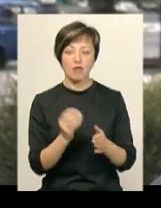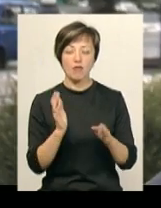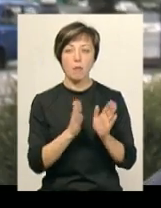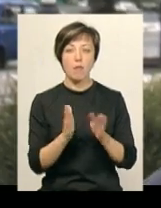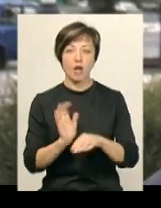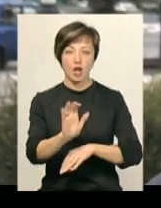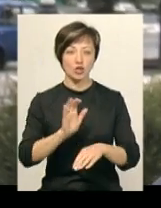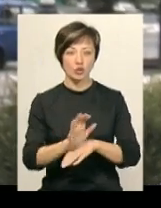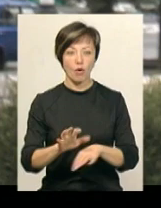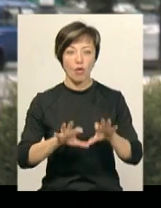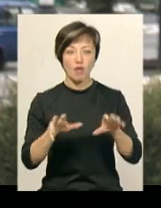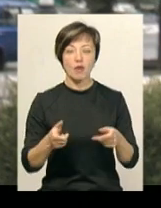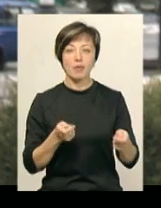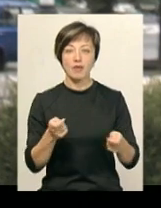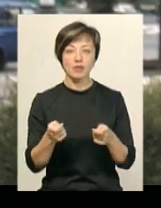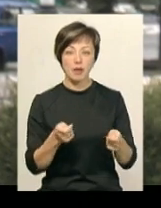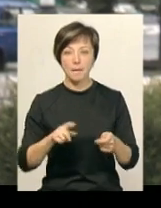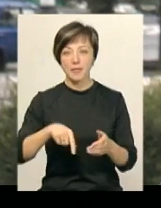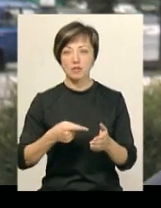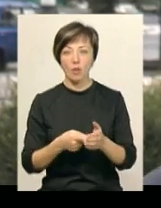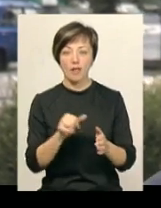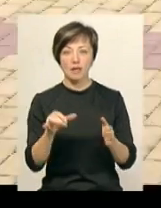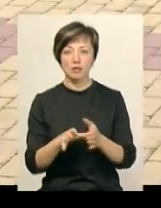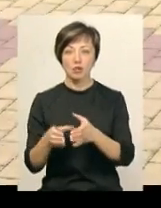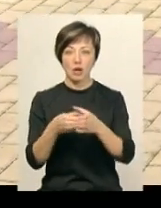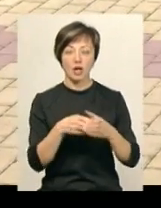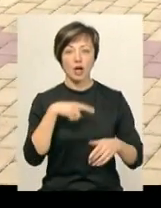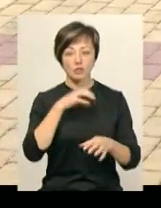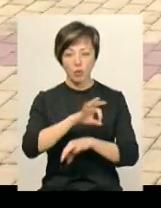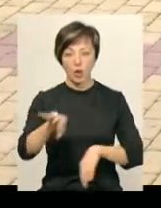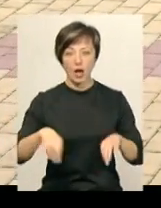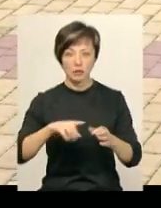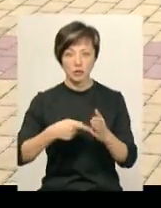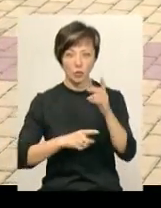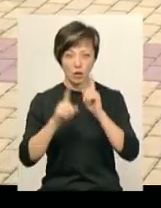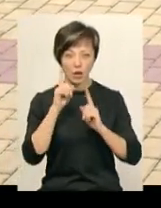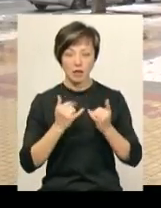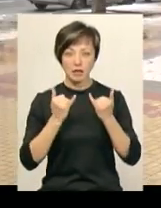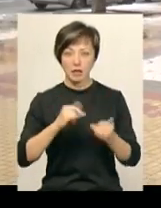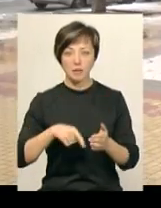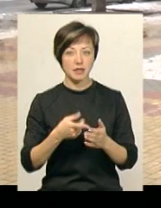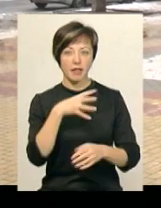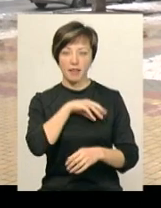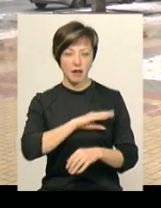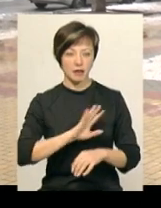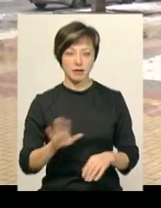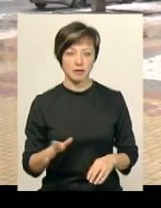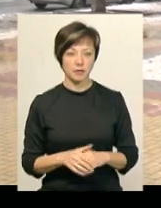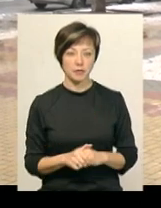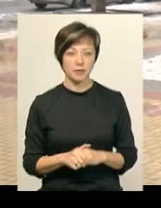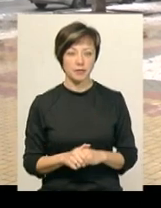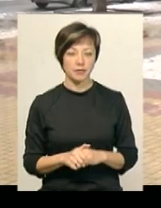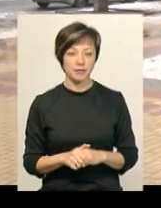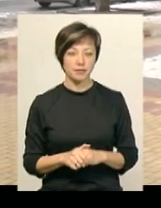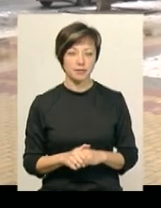Голова правління міського енергетичного кластеру Степан Кушнір каже, проєкт Хмельницької міської ради для міста нерентабельний. Орієнтована